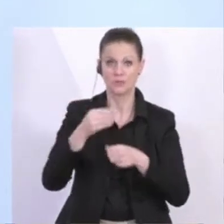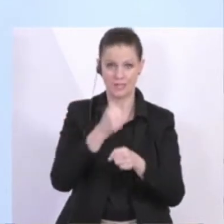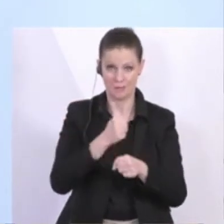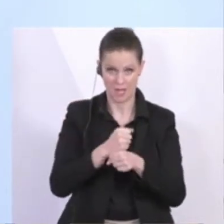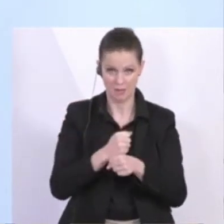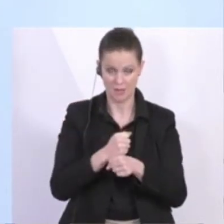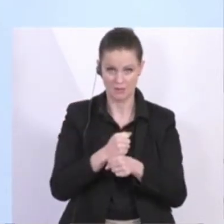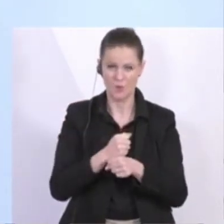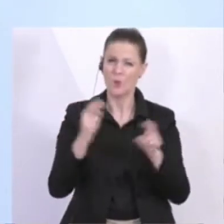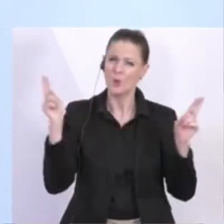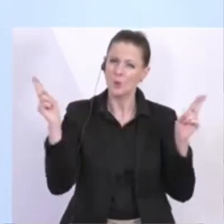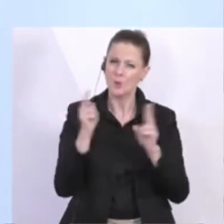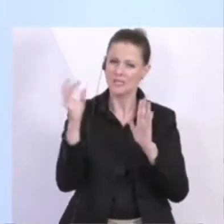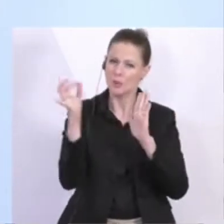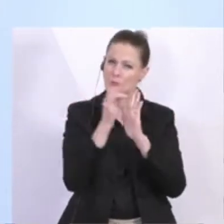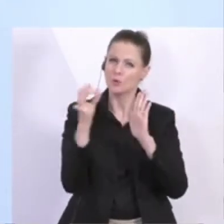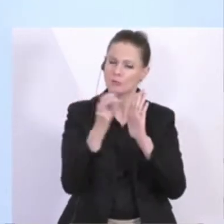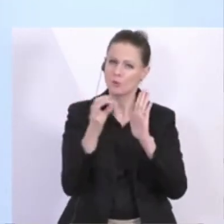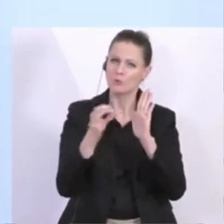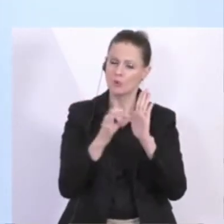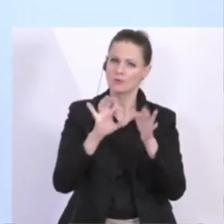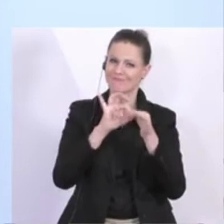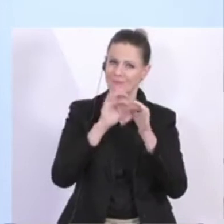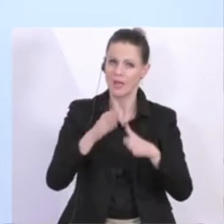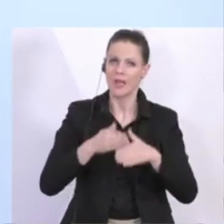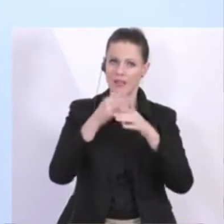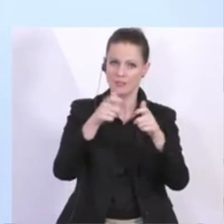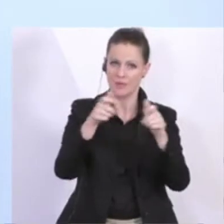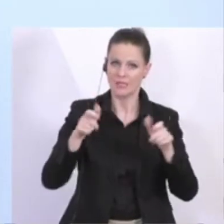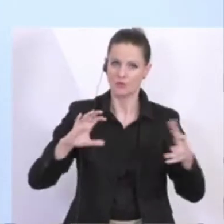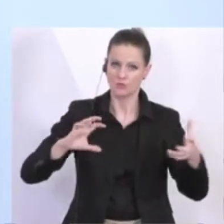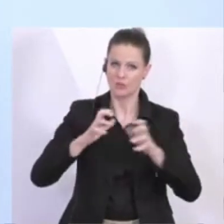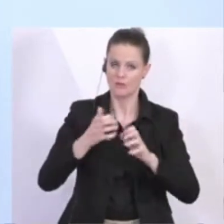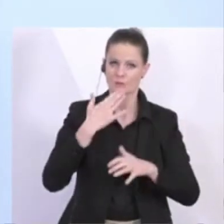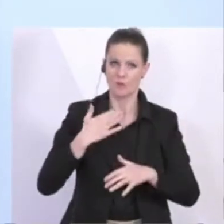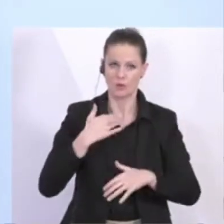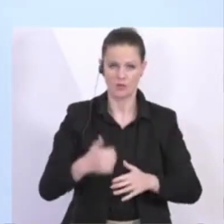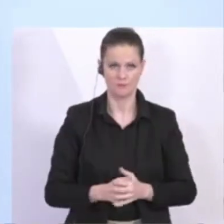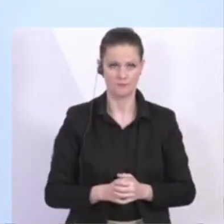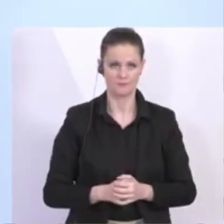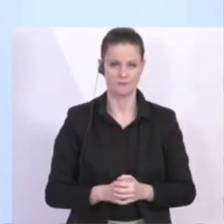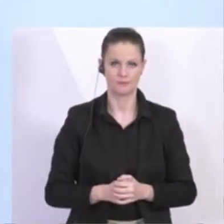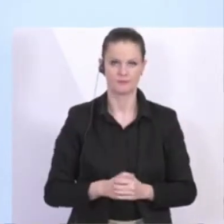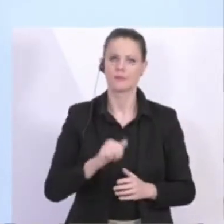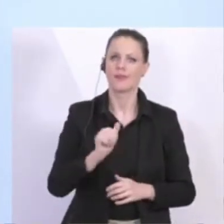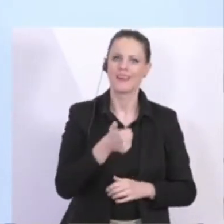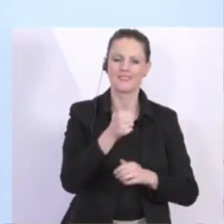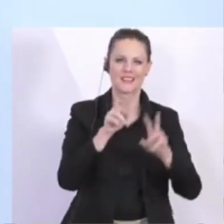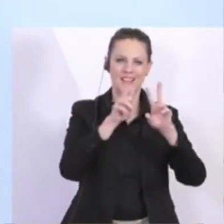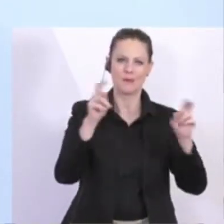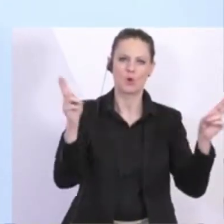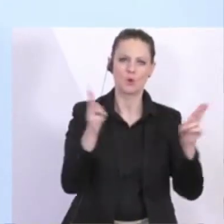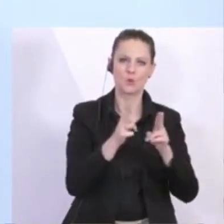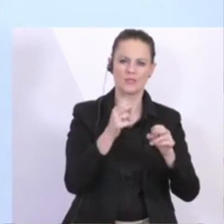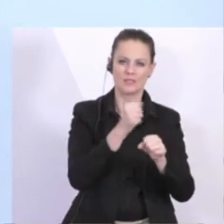kurz die Punkte aus dem Hilfspaket zusammenfassen. Zum Ersten die Kurzarbeit. Die ist